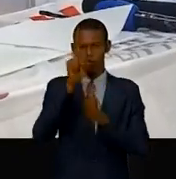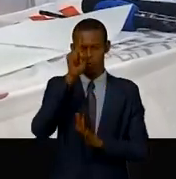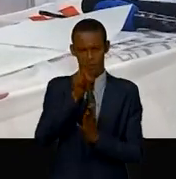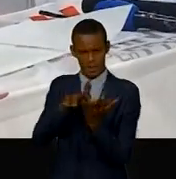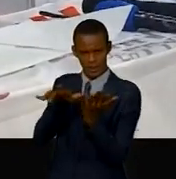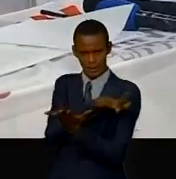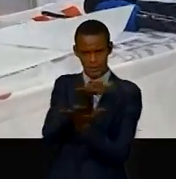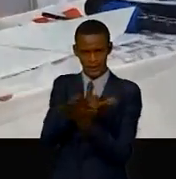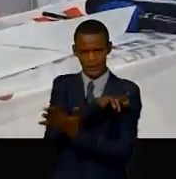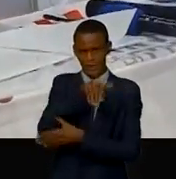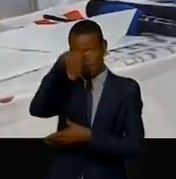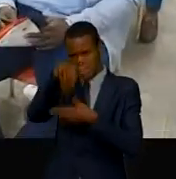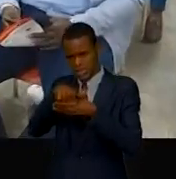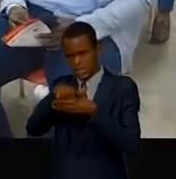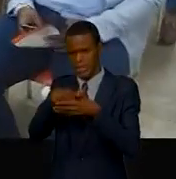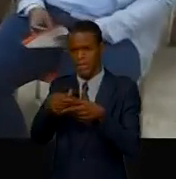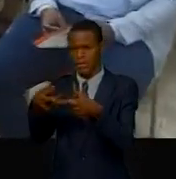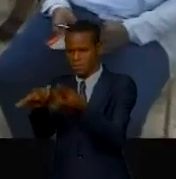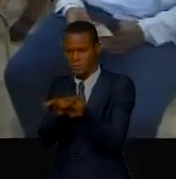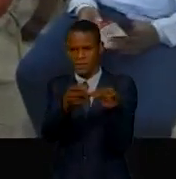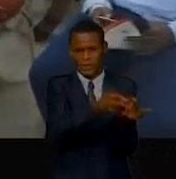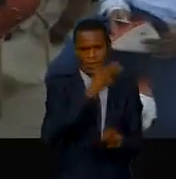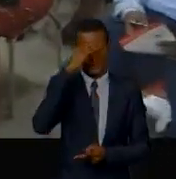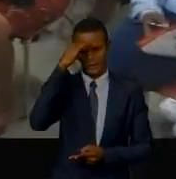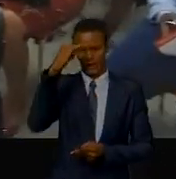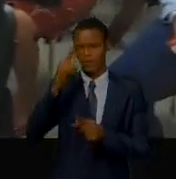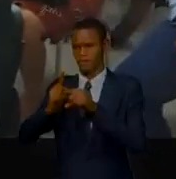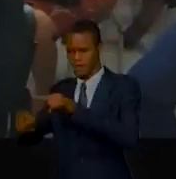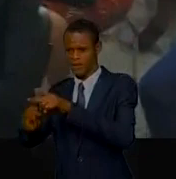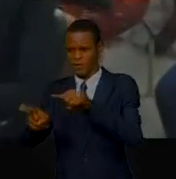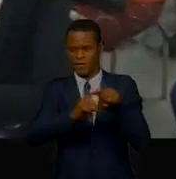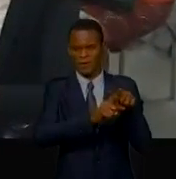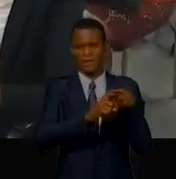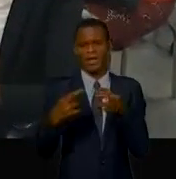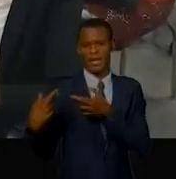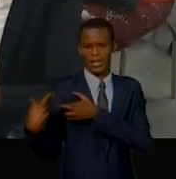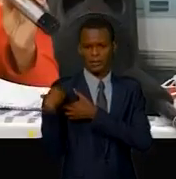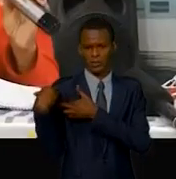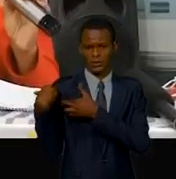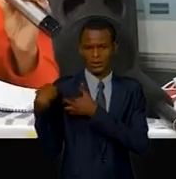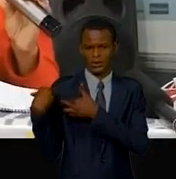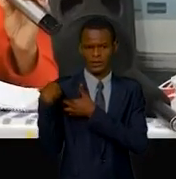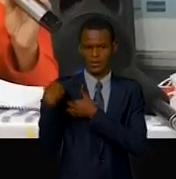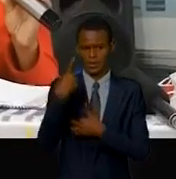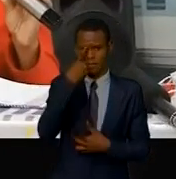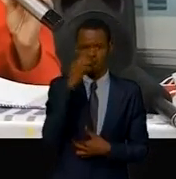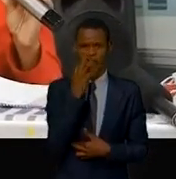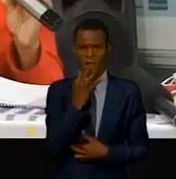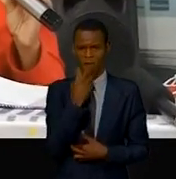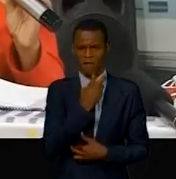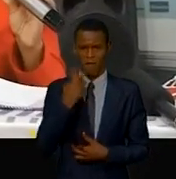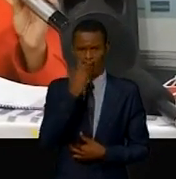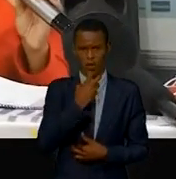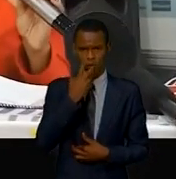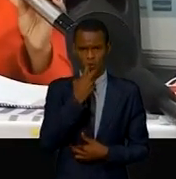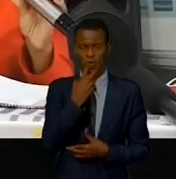'espace universitaire francophone. La déléguée générale à la francophonie Nefertiti Chibanda a salué les efforts de l